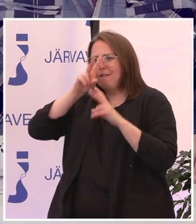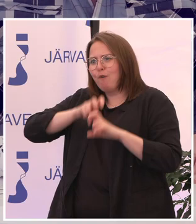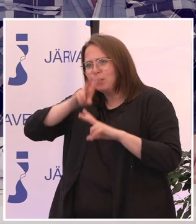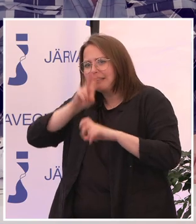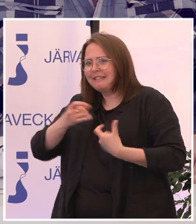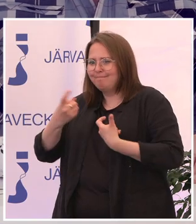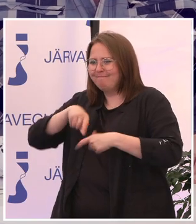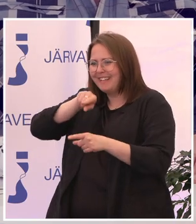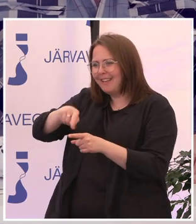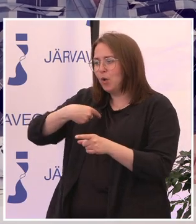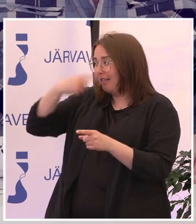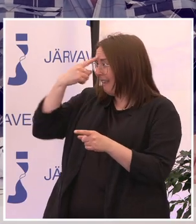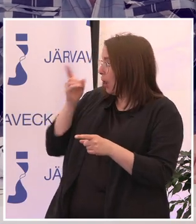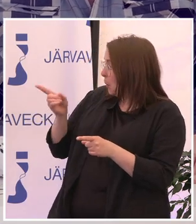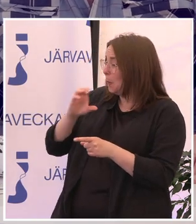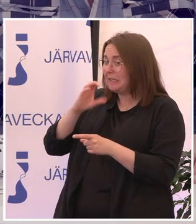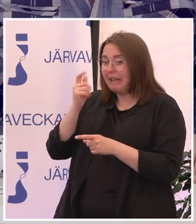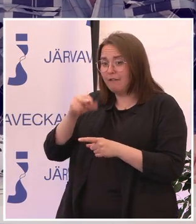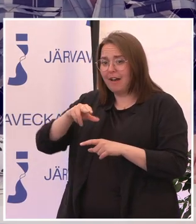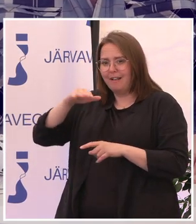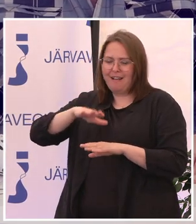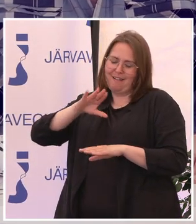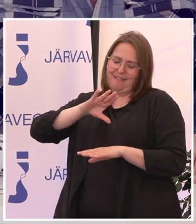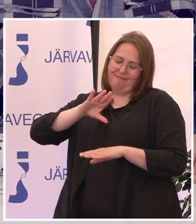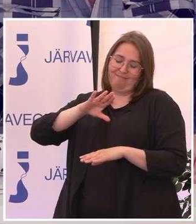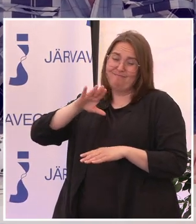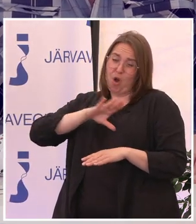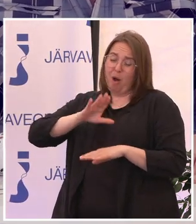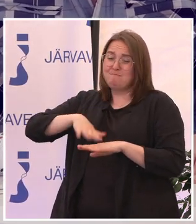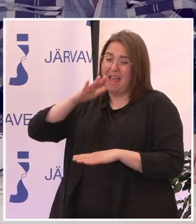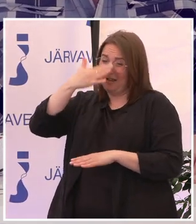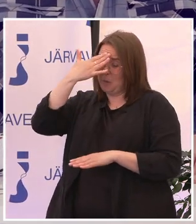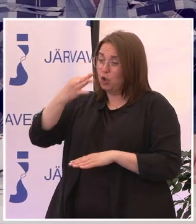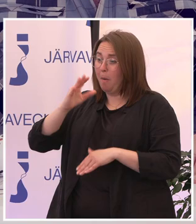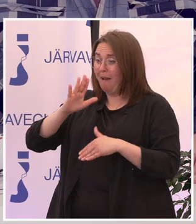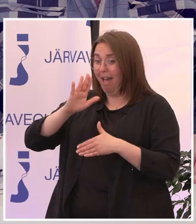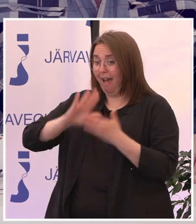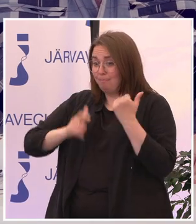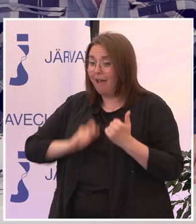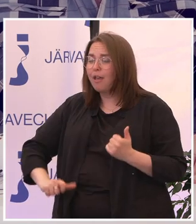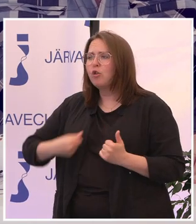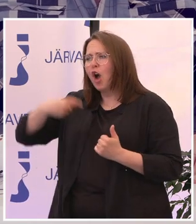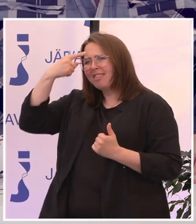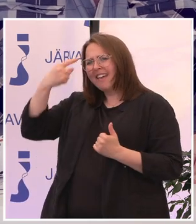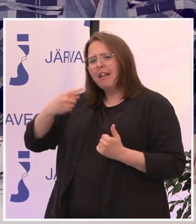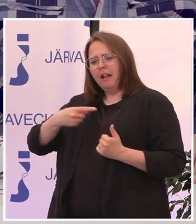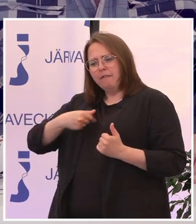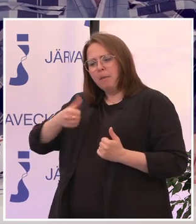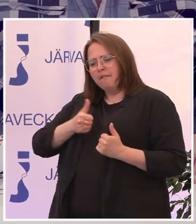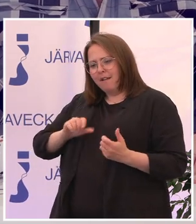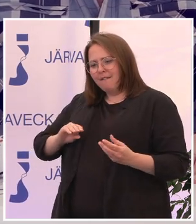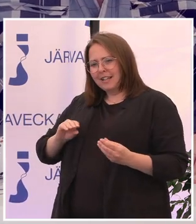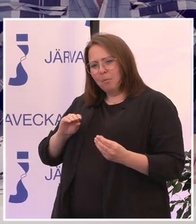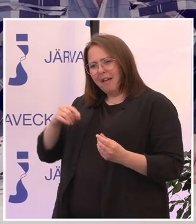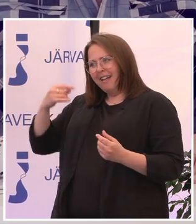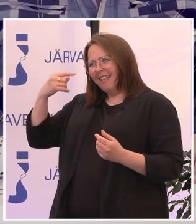kring det. Jag tänker att Stefan vet väldigt mycket mer om det än jag. Sen tänker vi att vi behöver vända på perspektiven. idag så finns